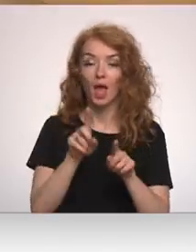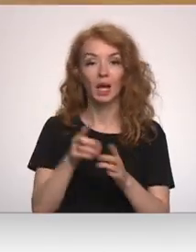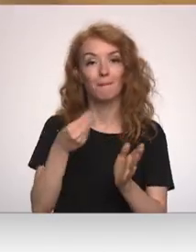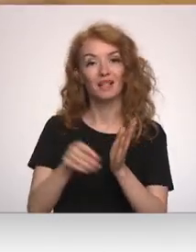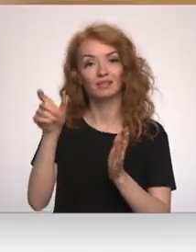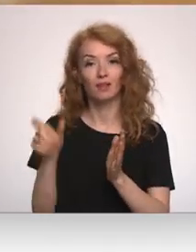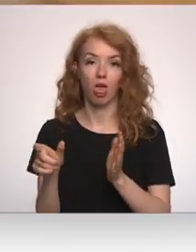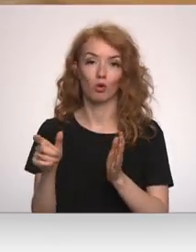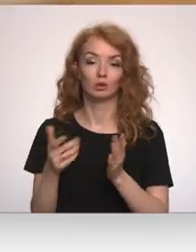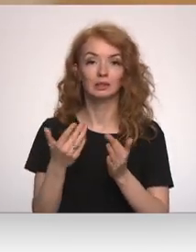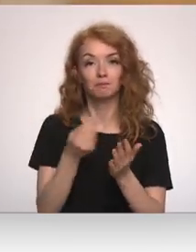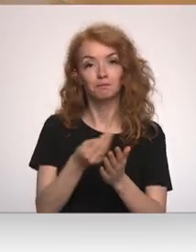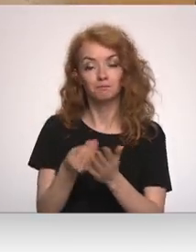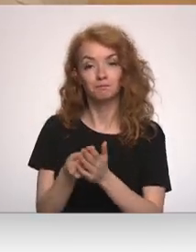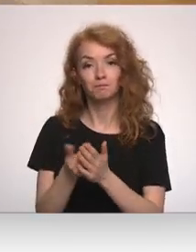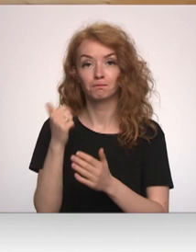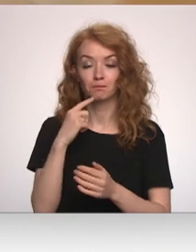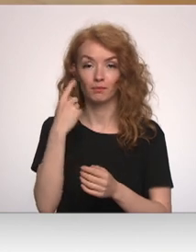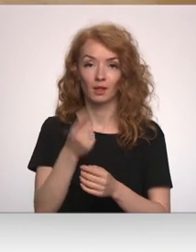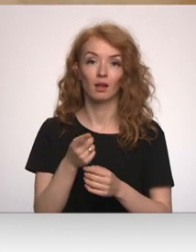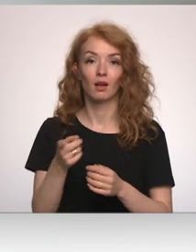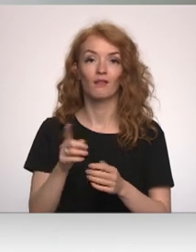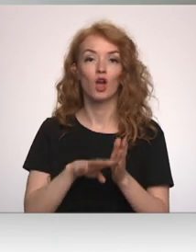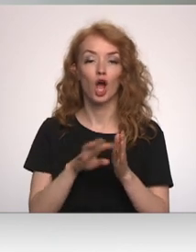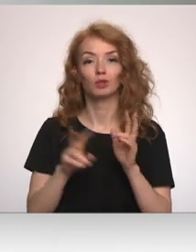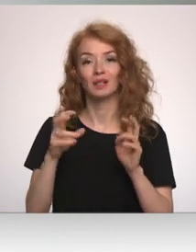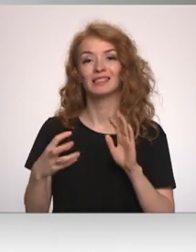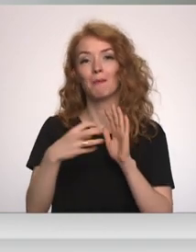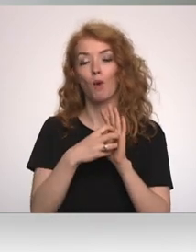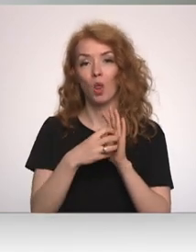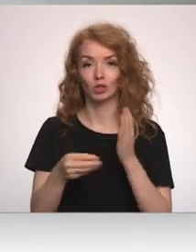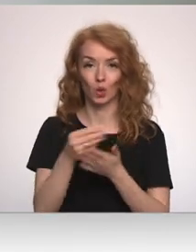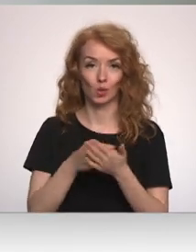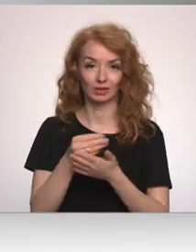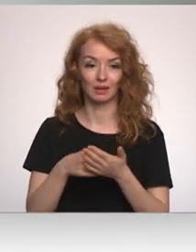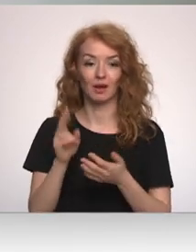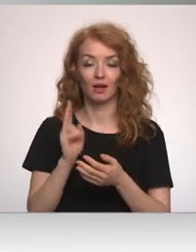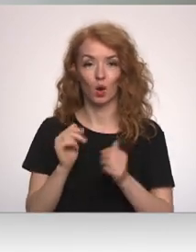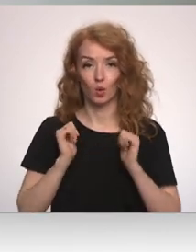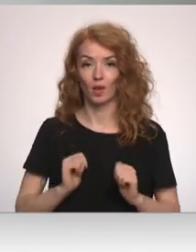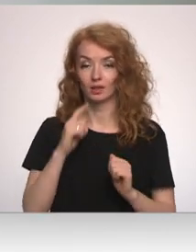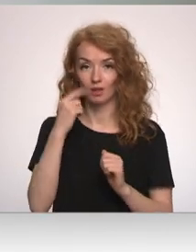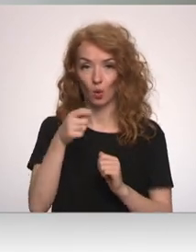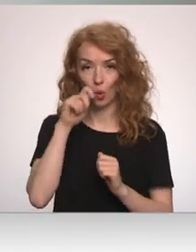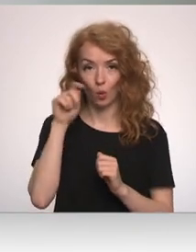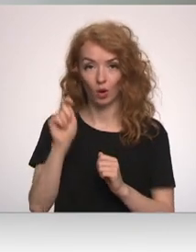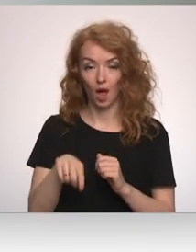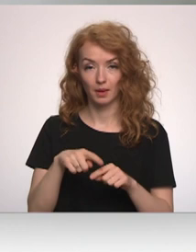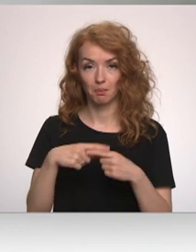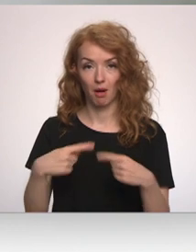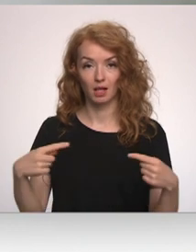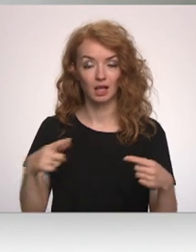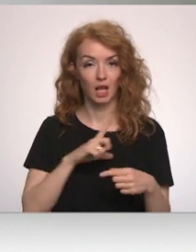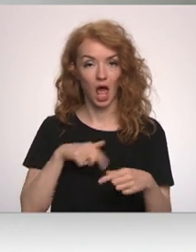atsaucība. Te, protams, jāsaka, tur vairāk tā nozīme simbolis, ka ir no tā viedokļa, ja gudīgi sakot, Ukrainas preces